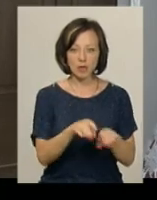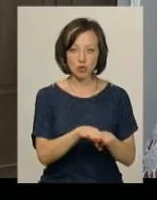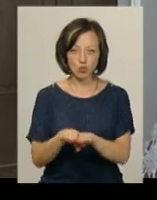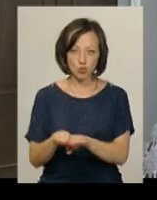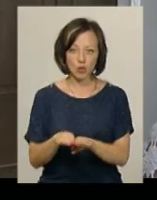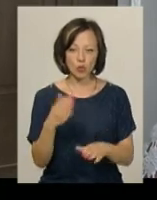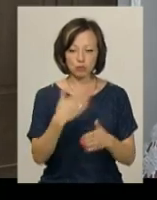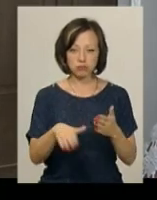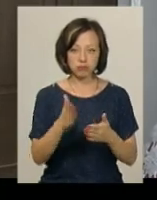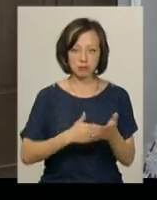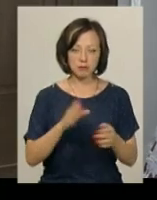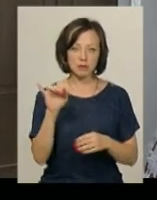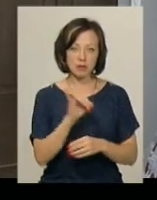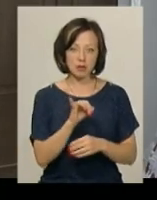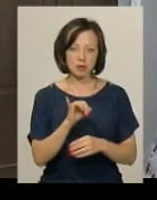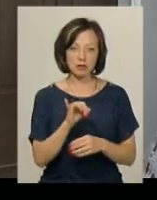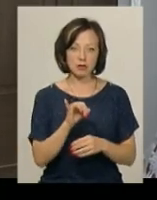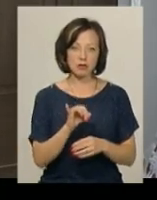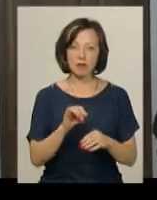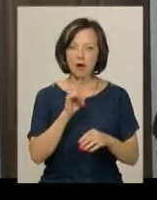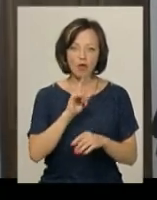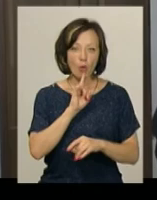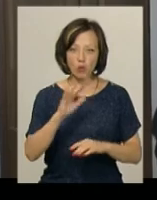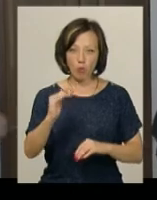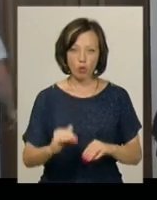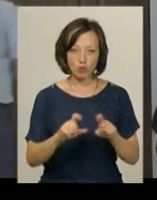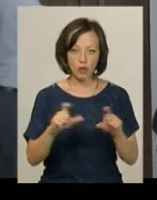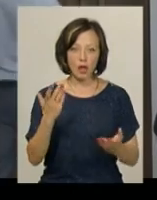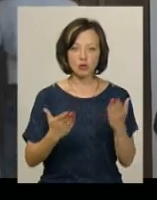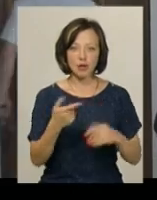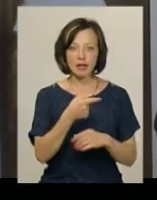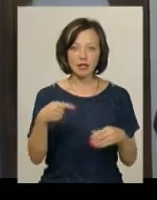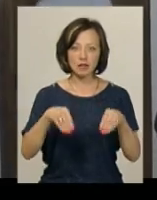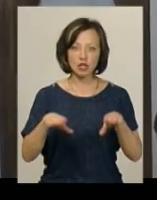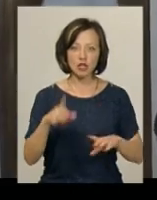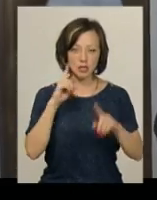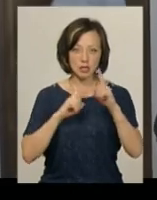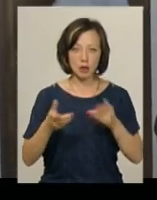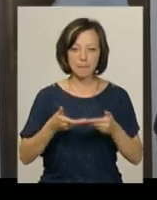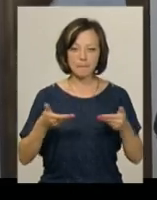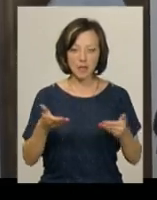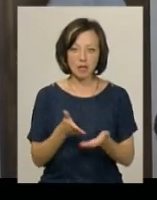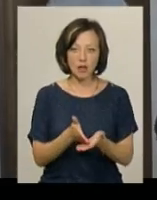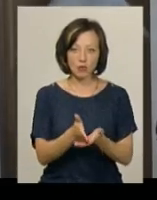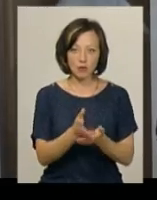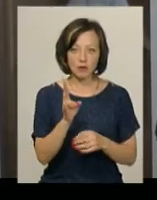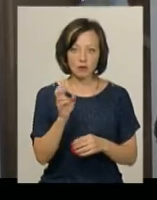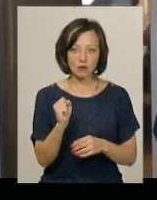ступінь вже відпадає і ліквідовується молодша школа. Якщо буде негативне рішення сесії, ми налаштовані